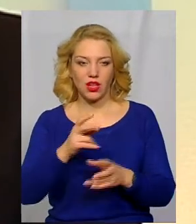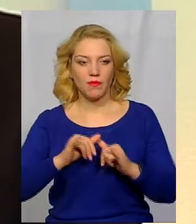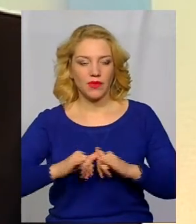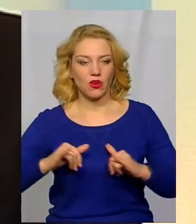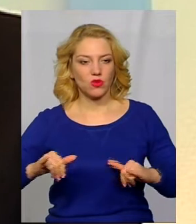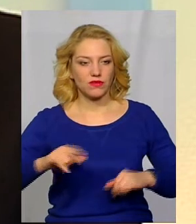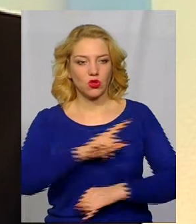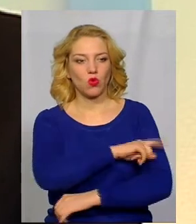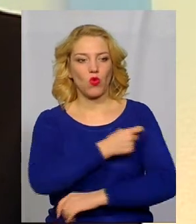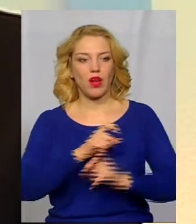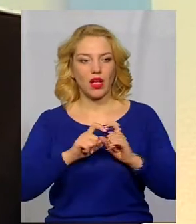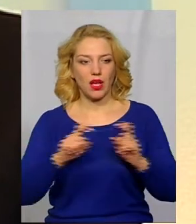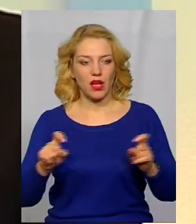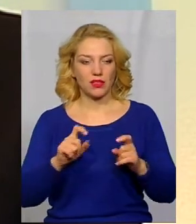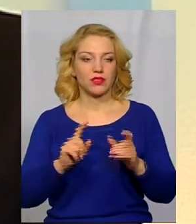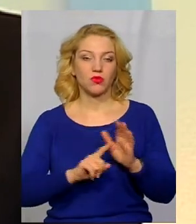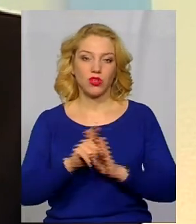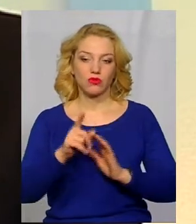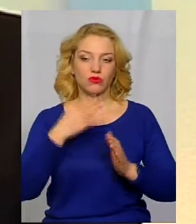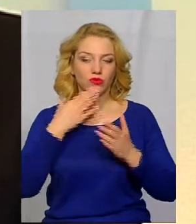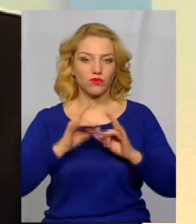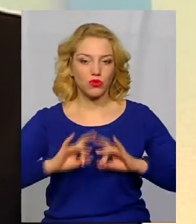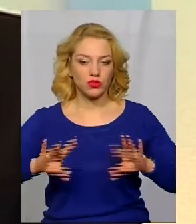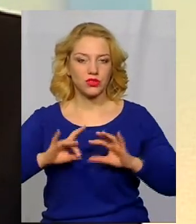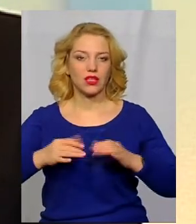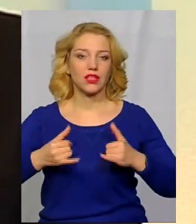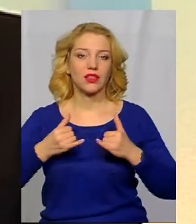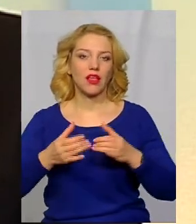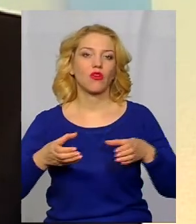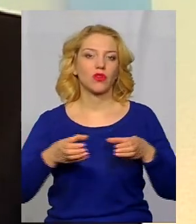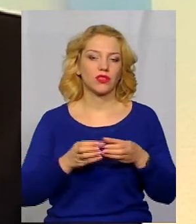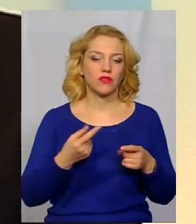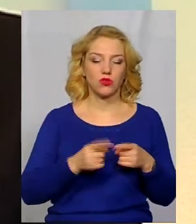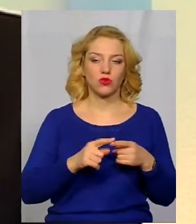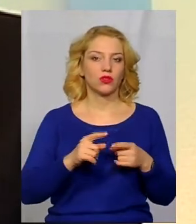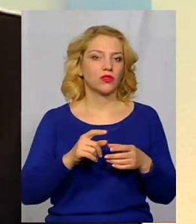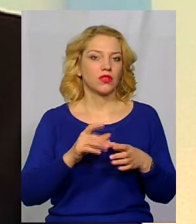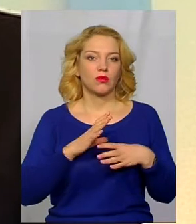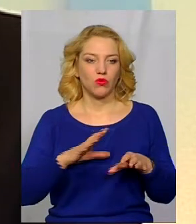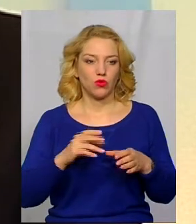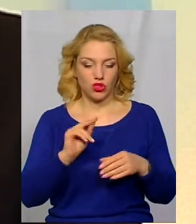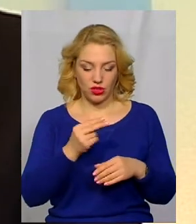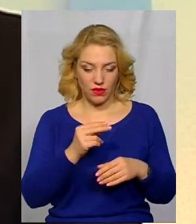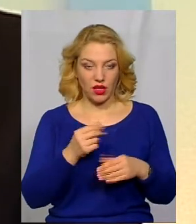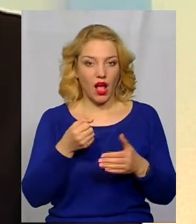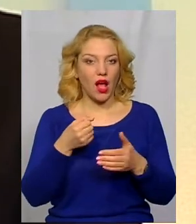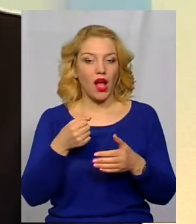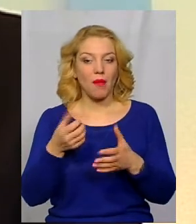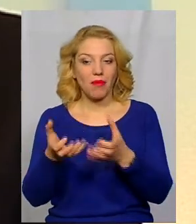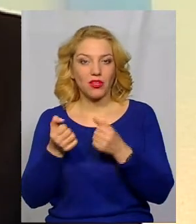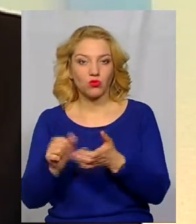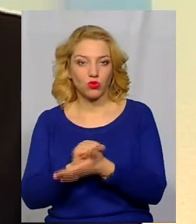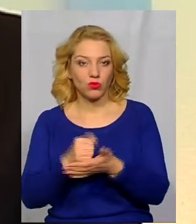лікарні, свої хоча б до колективу донести. Поки що цього не відбулося, сьогодні вже четверні, нікого немає. До понеділка йде прийом документів.